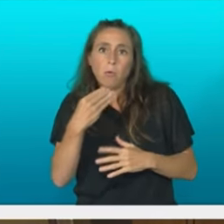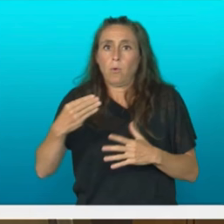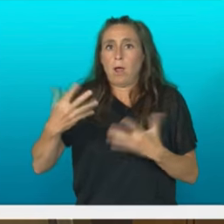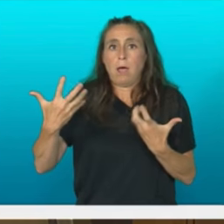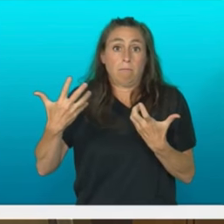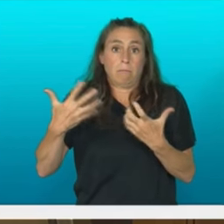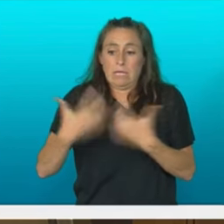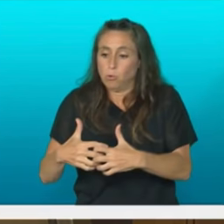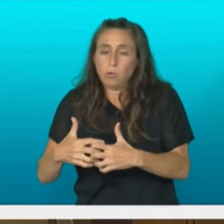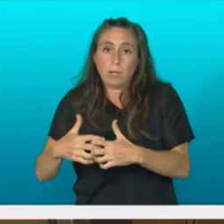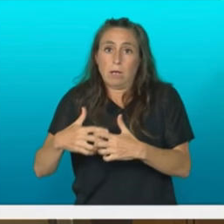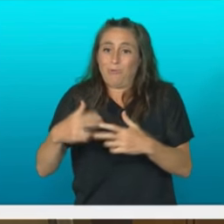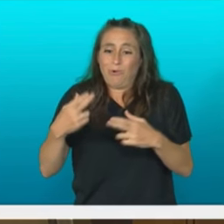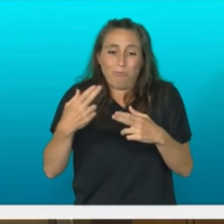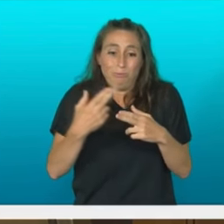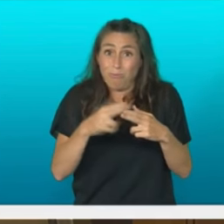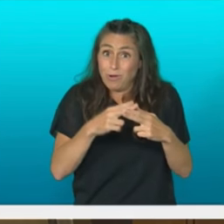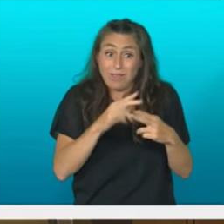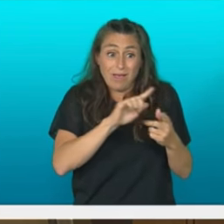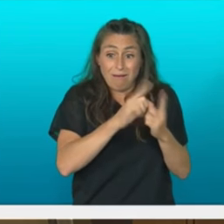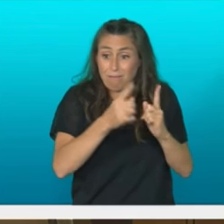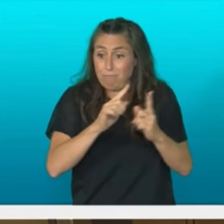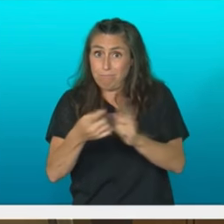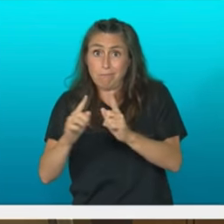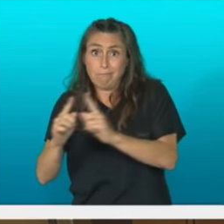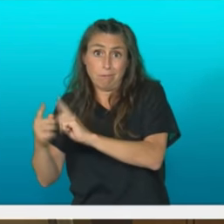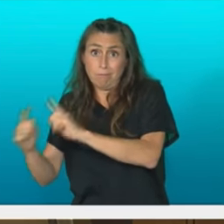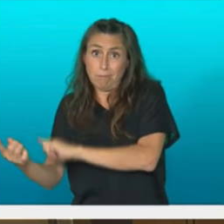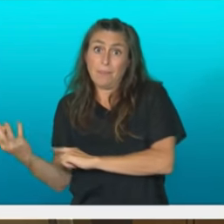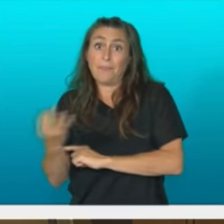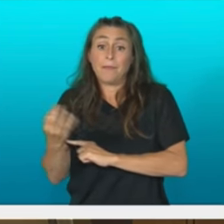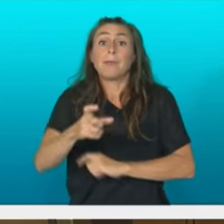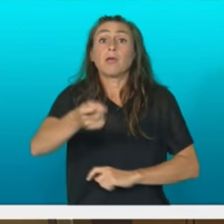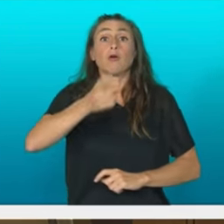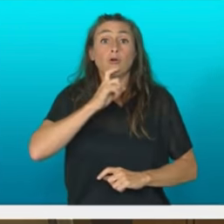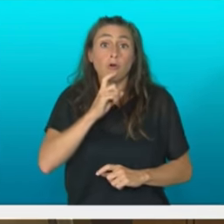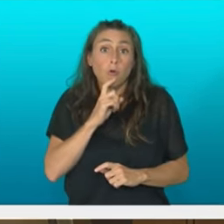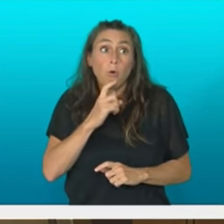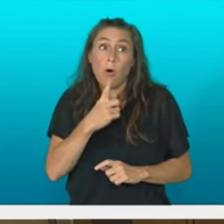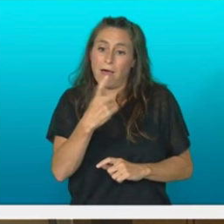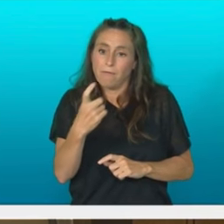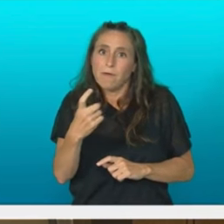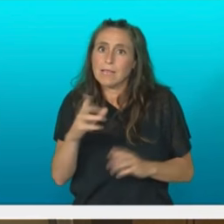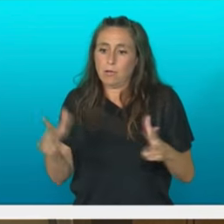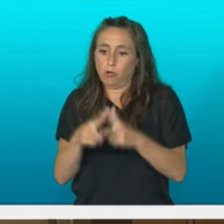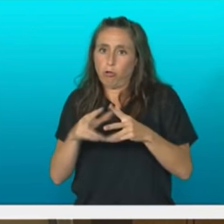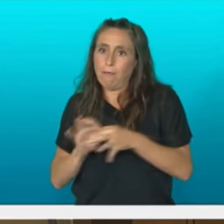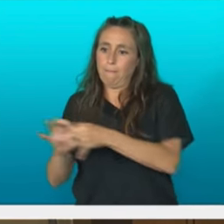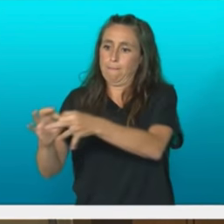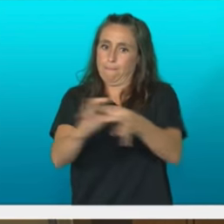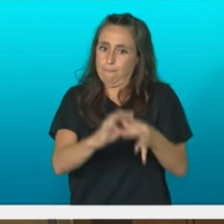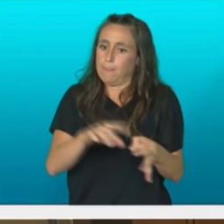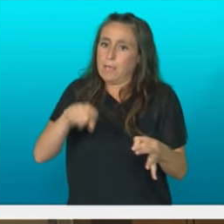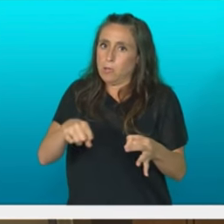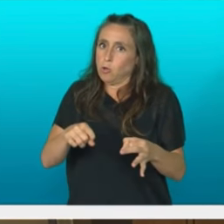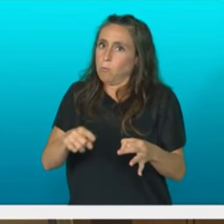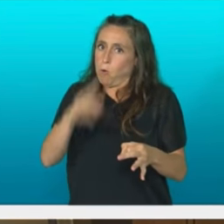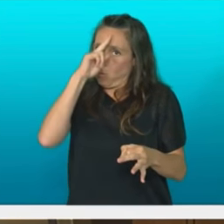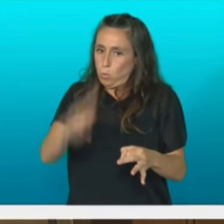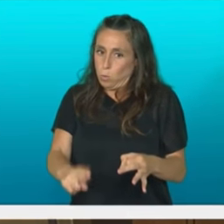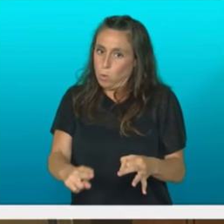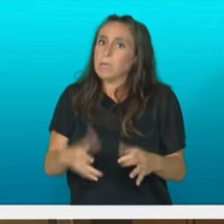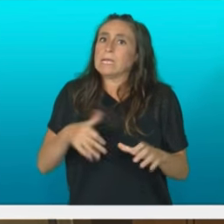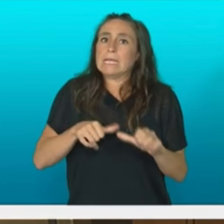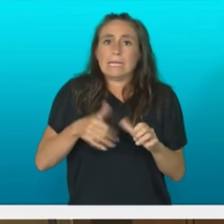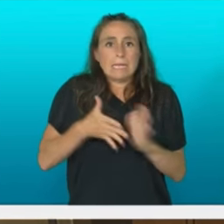plan gintza, beste politika batzuk eskatuko ditu. Tau guztia, koesio soziala birrindu gabe. Beraz, ez da lan makala, ez dugu lan makala.